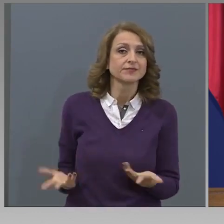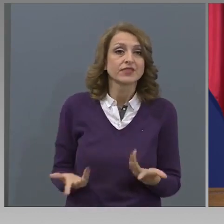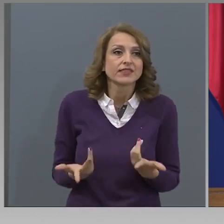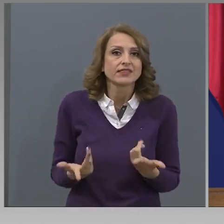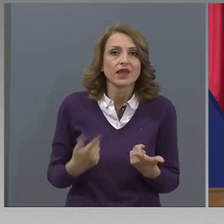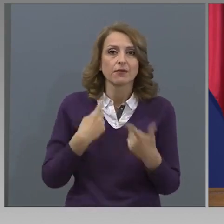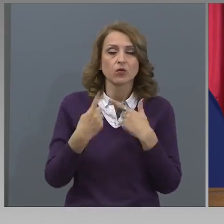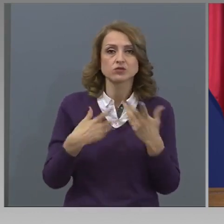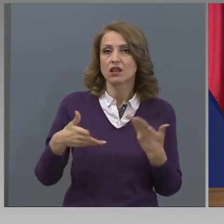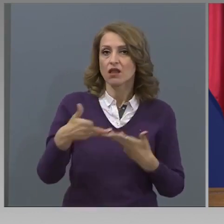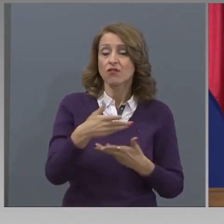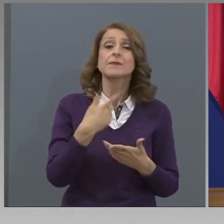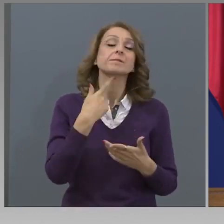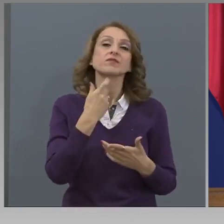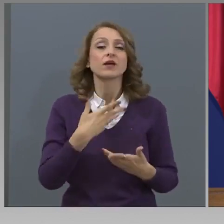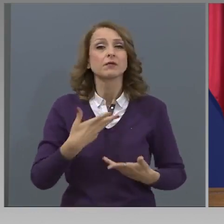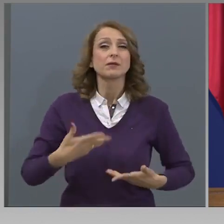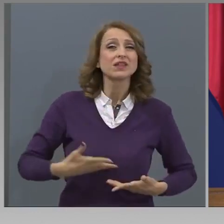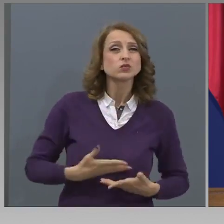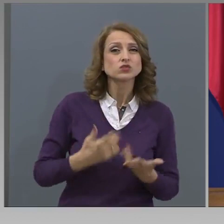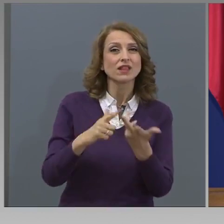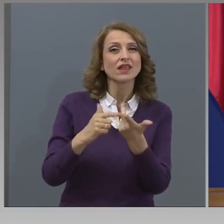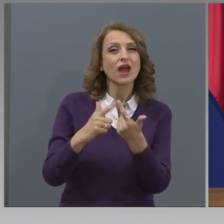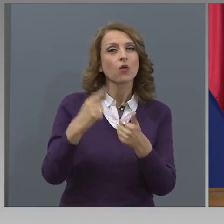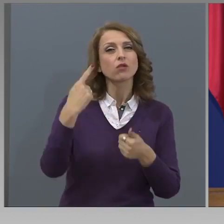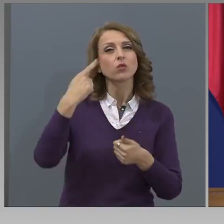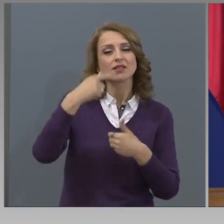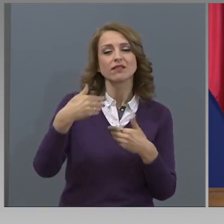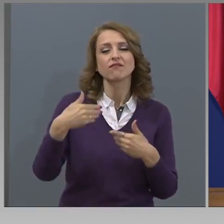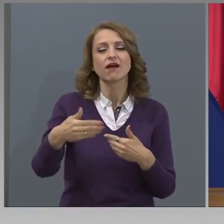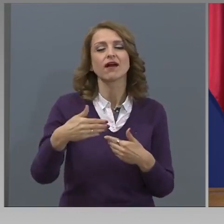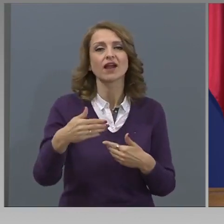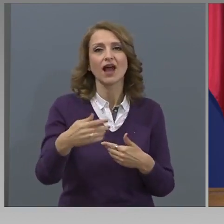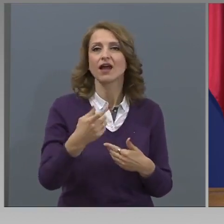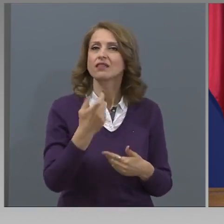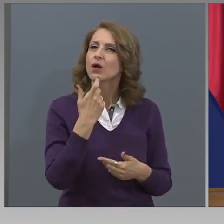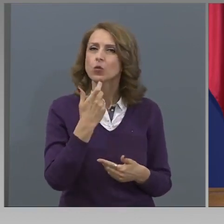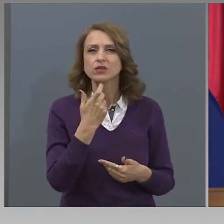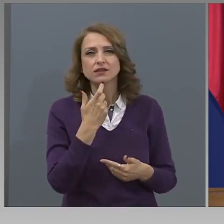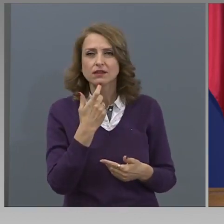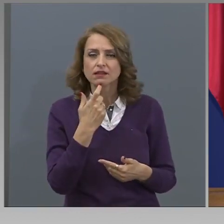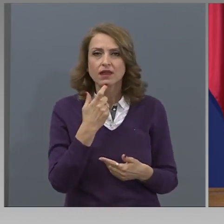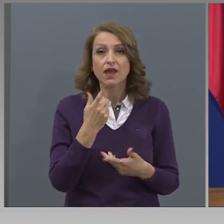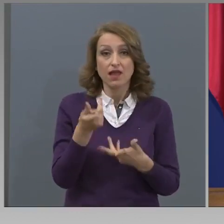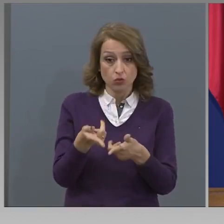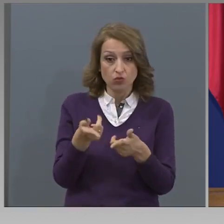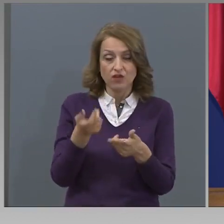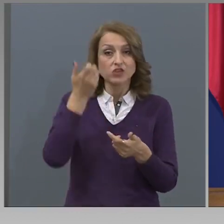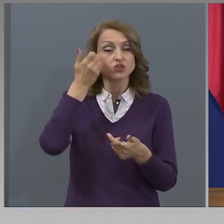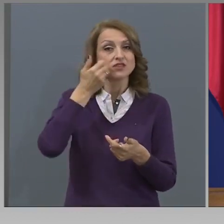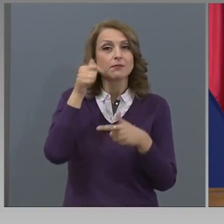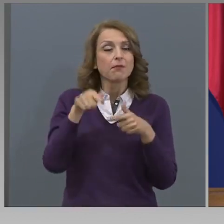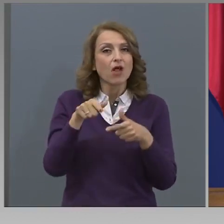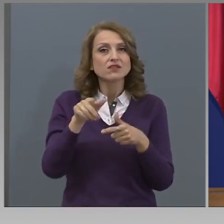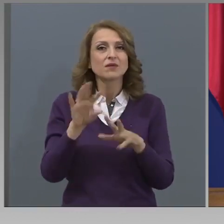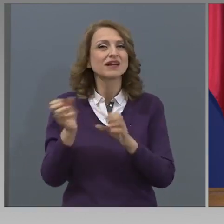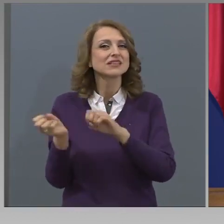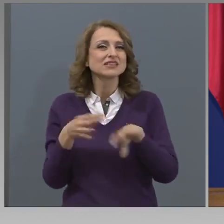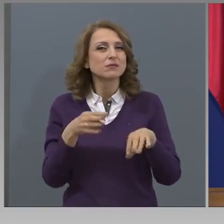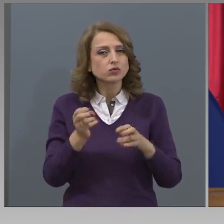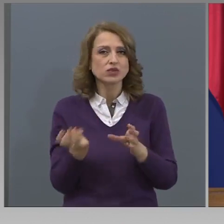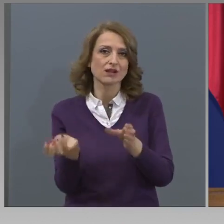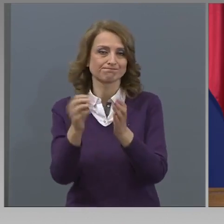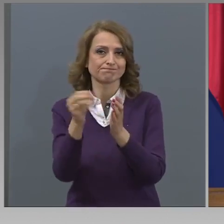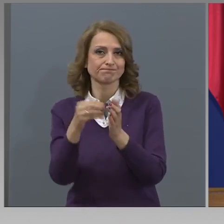Точно за това е необходимо няколко дни на края на годината, които да позволим и